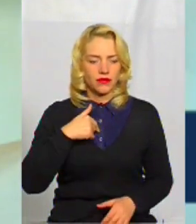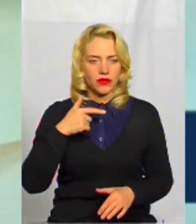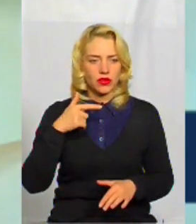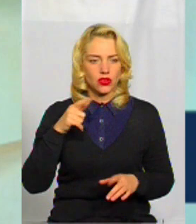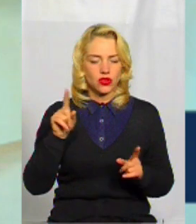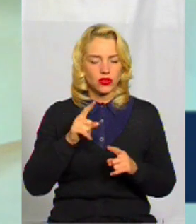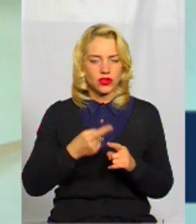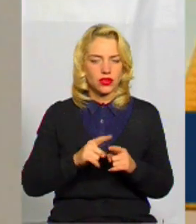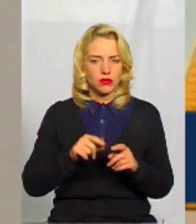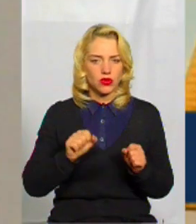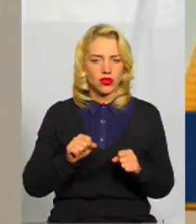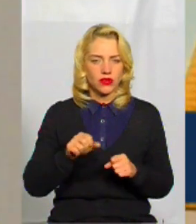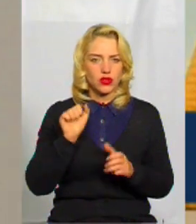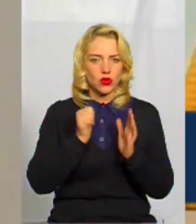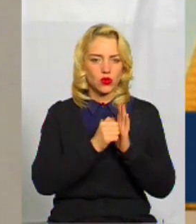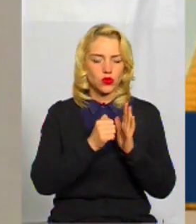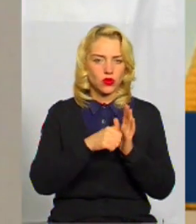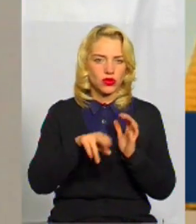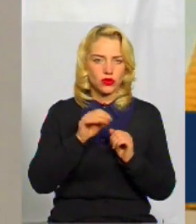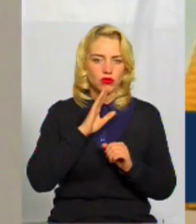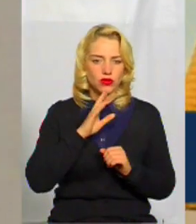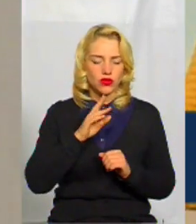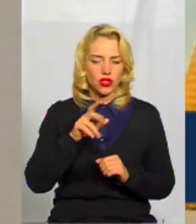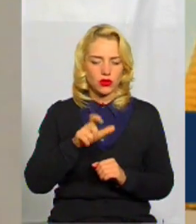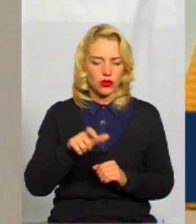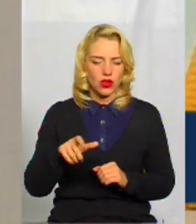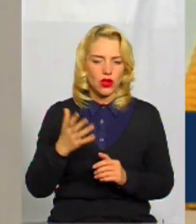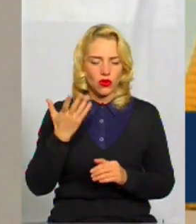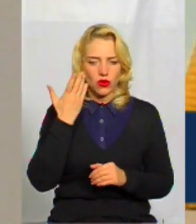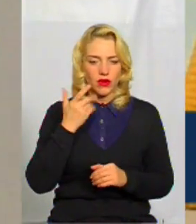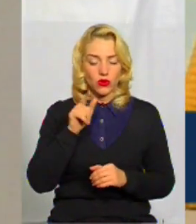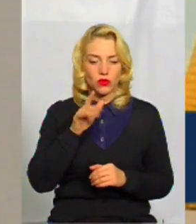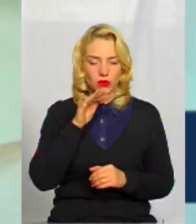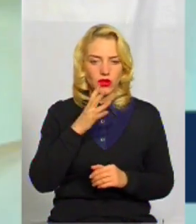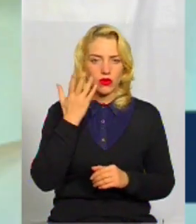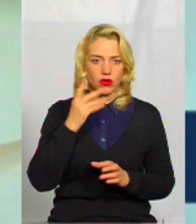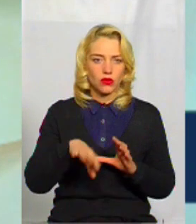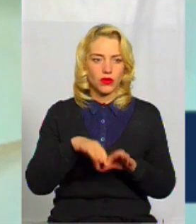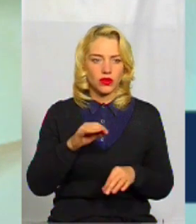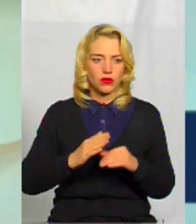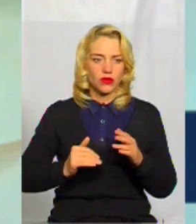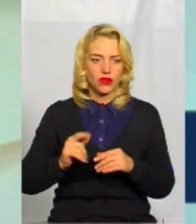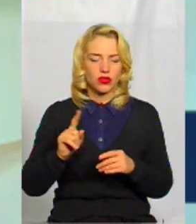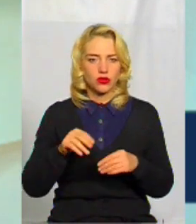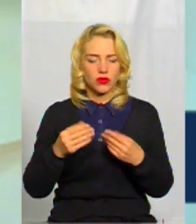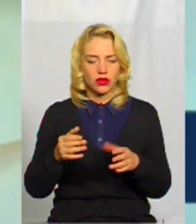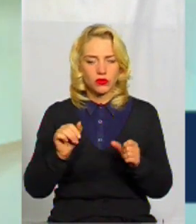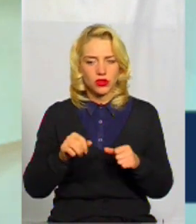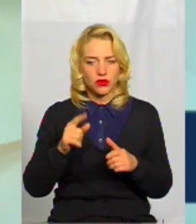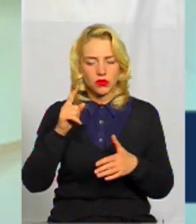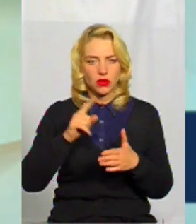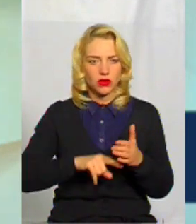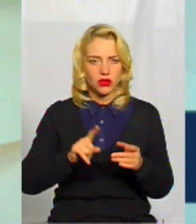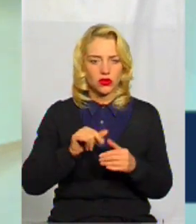що це можливість достукатися до дівчаток до того моменту, коли вони обирають свою професію, щоб їх ще раз дати можливість переконатися, що